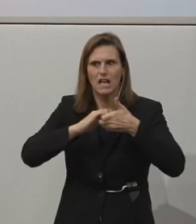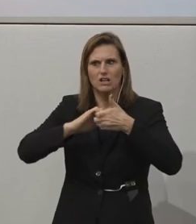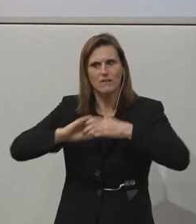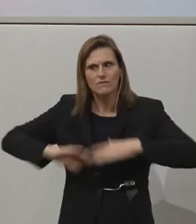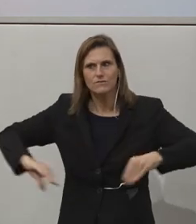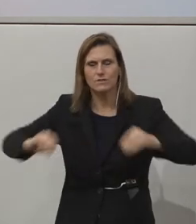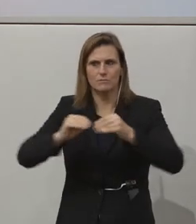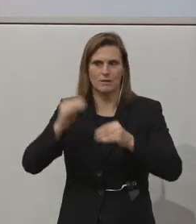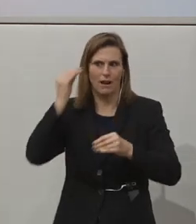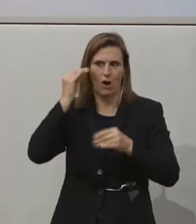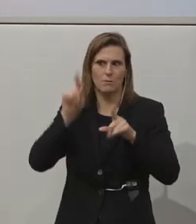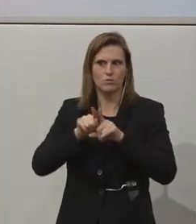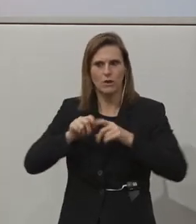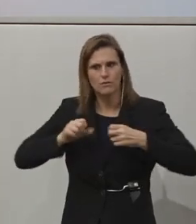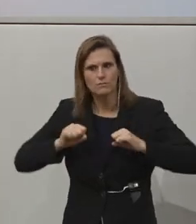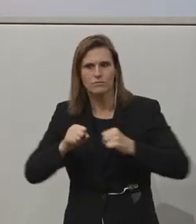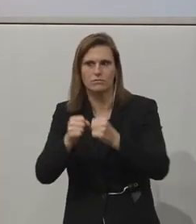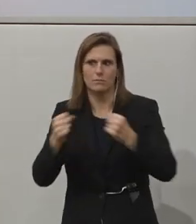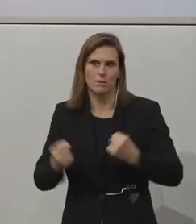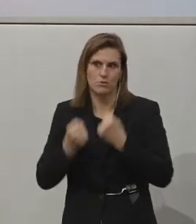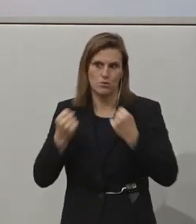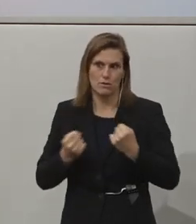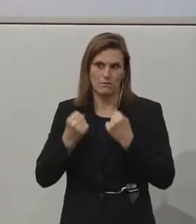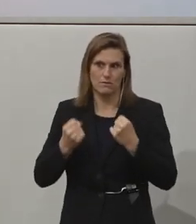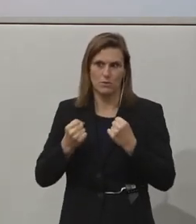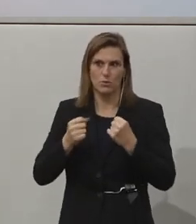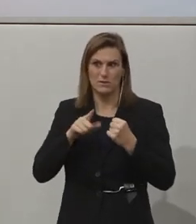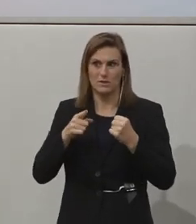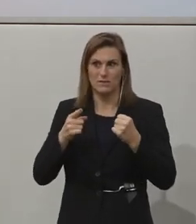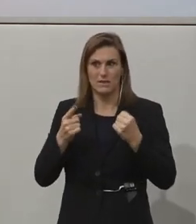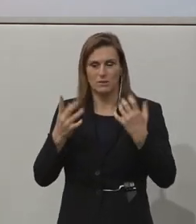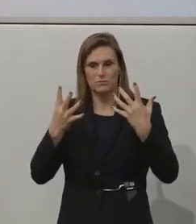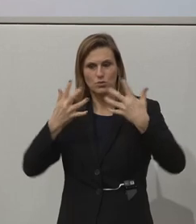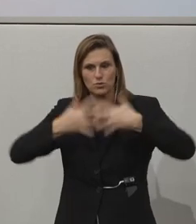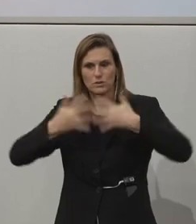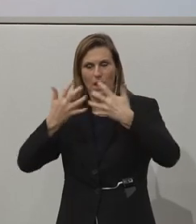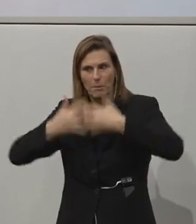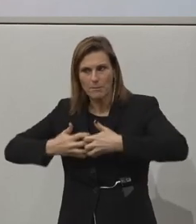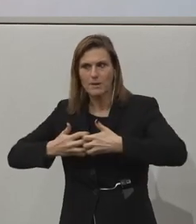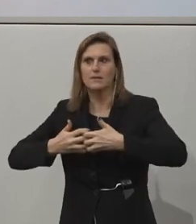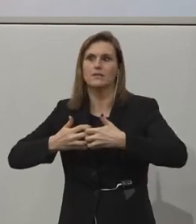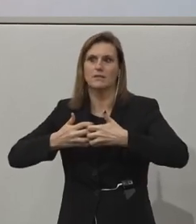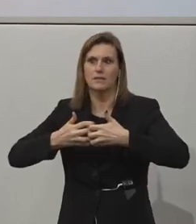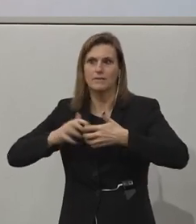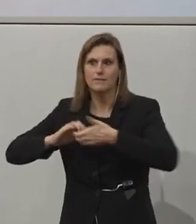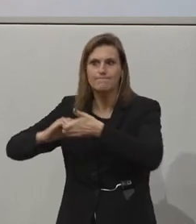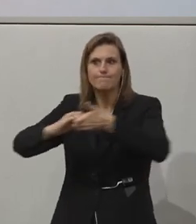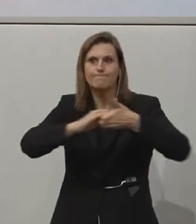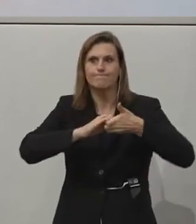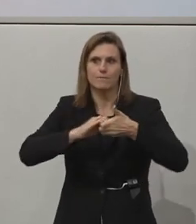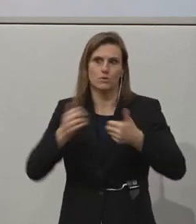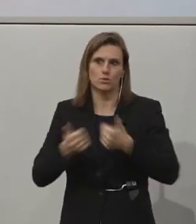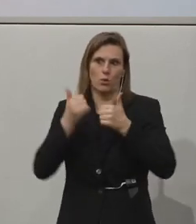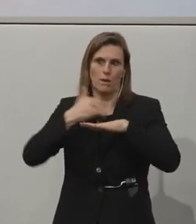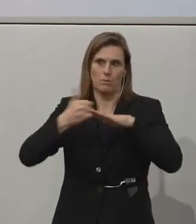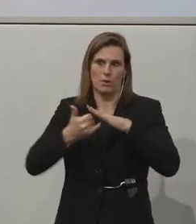und dafür auch ihre Kraft einsetzen. Und dieses Zusammenspiel führt dann dazu, dass es zu so tollen Projekten